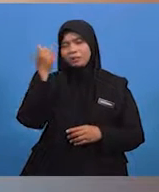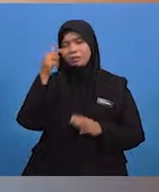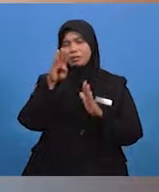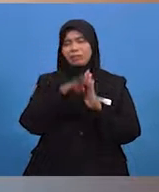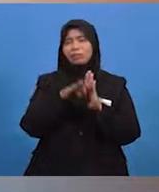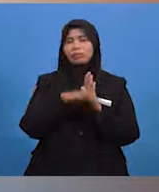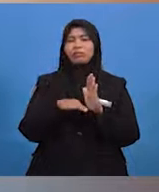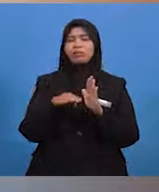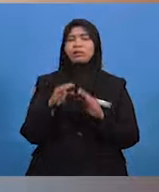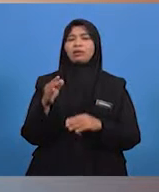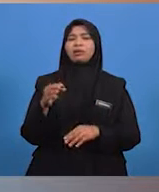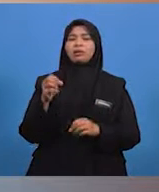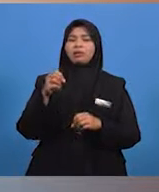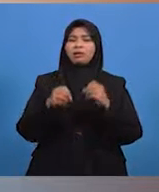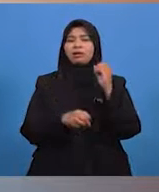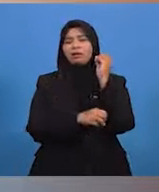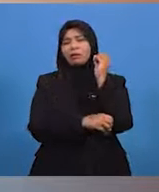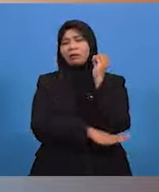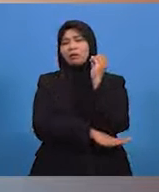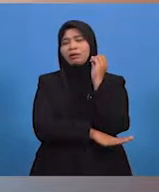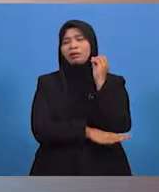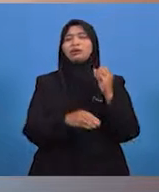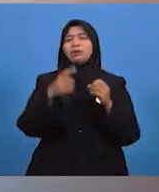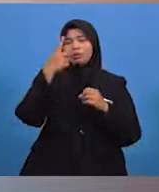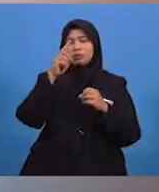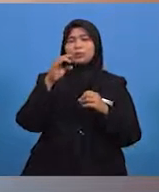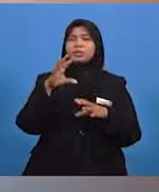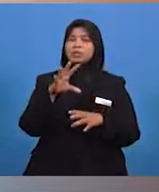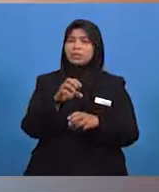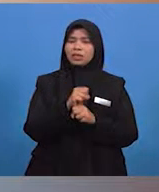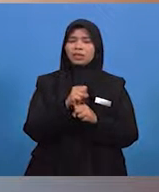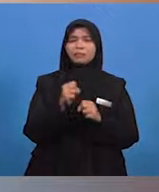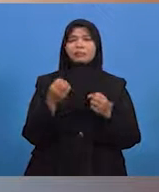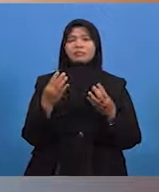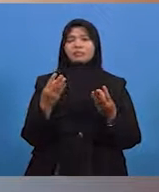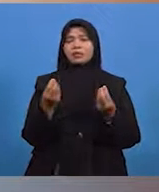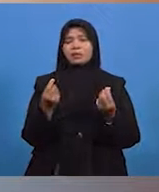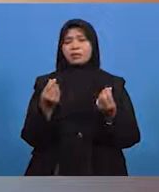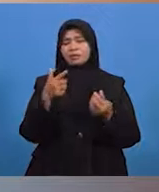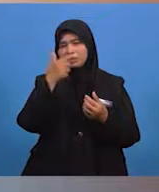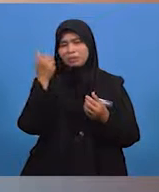untuk mencengkam tanah. Ini menyebabkan struktur tanah menjadi semakin longgar.